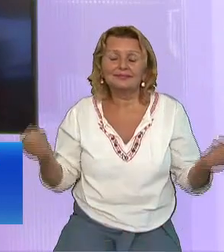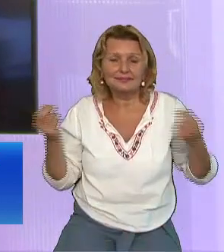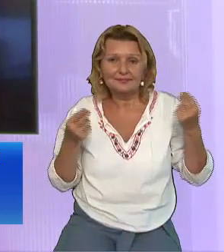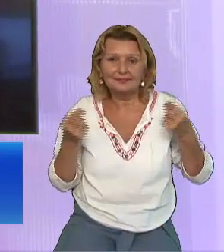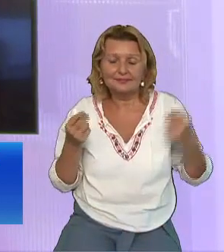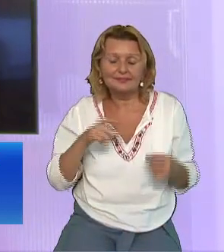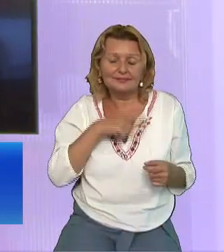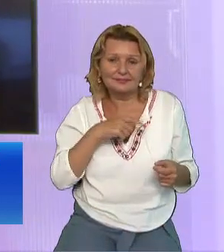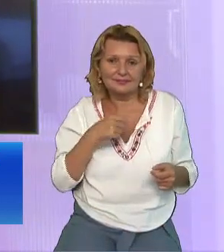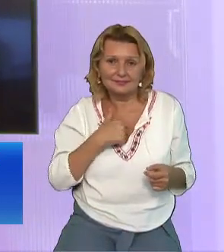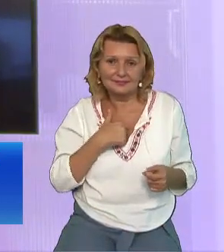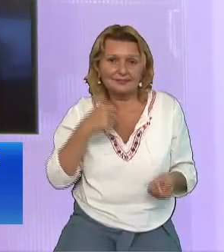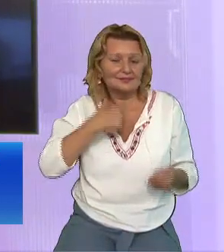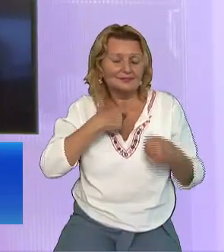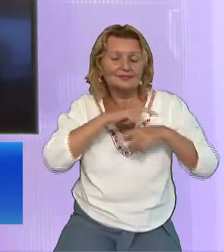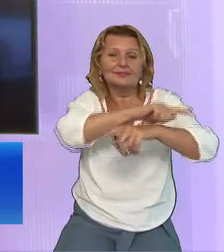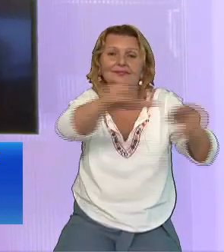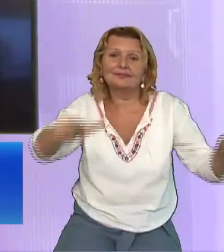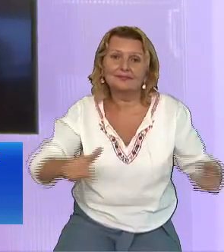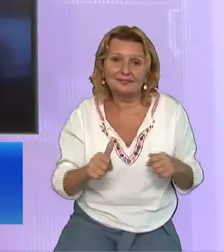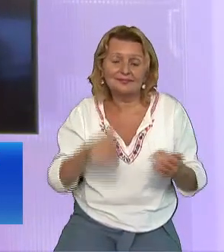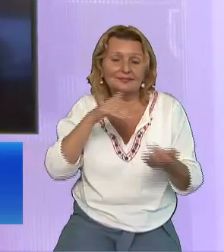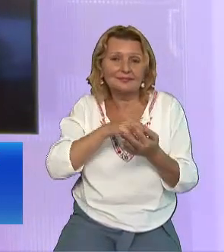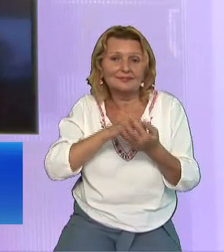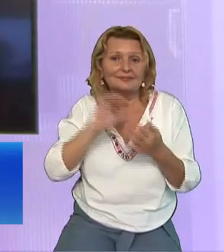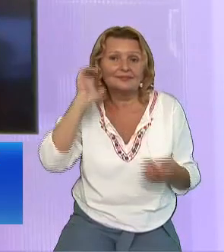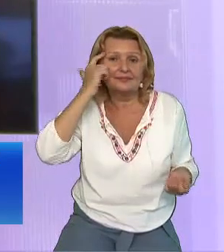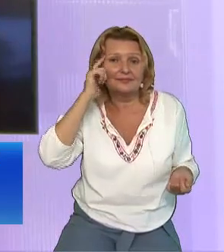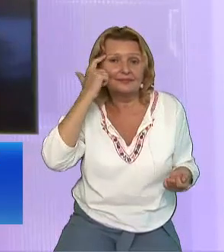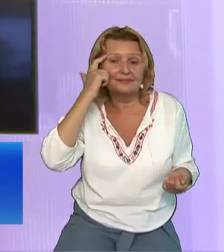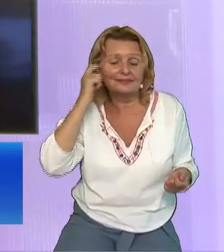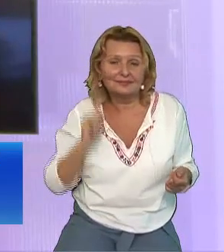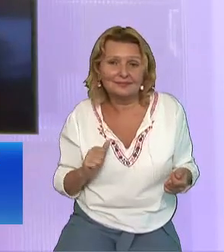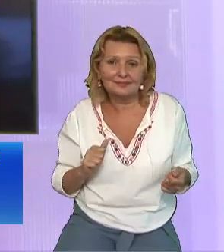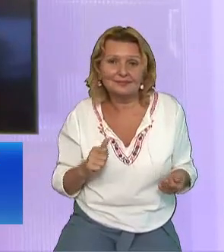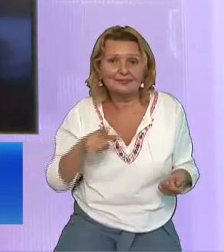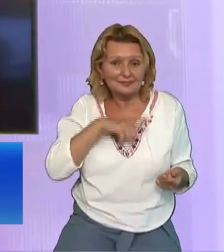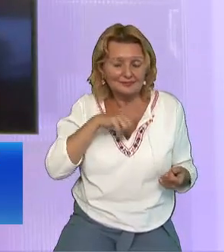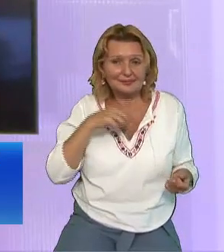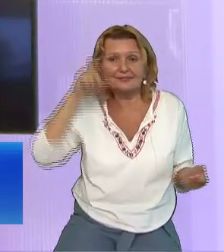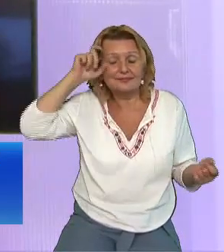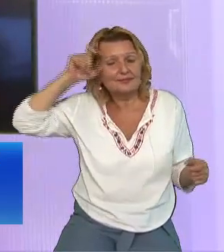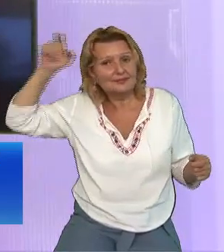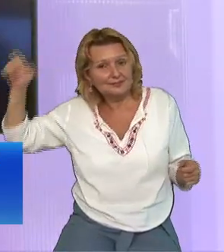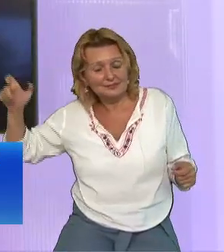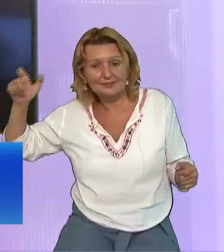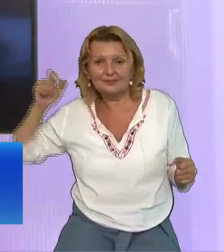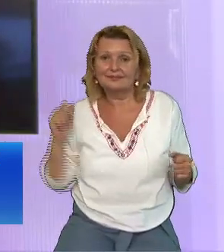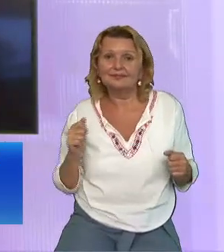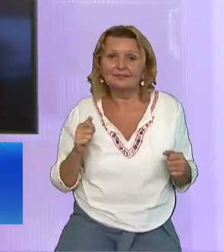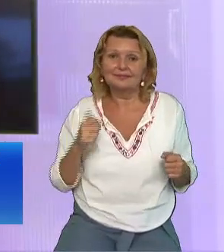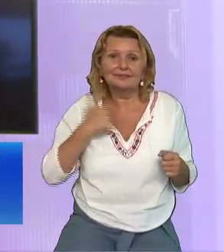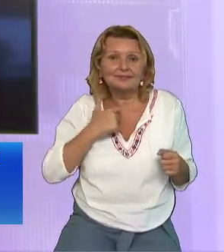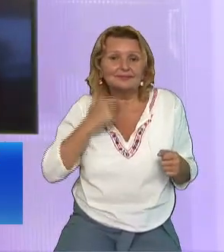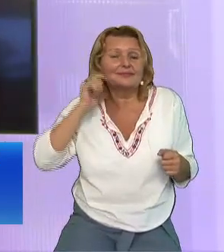Hristos Sau împotriva lui Hristos Încă avem timp de har Și să ne întoarcem cu toată inima la Dumnezeu Nu la duhovnicii noștri Nu la preoții